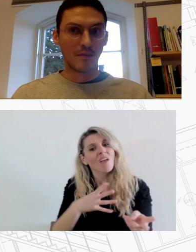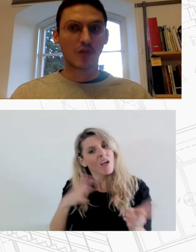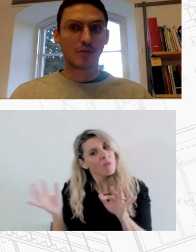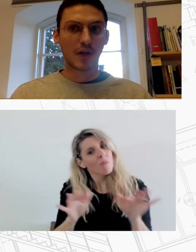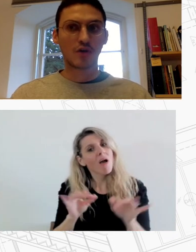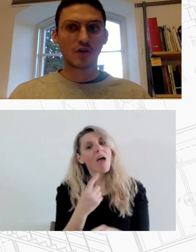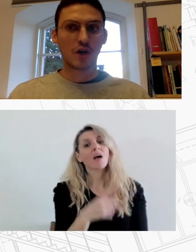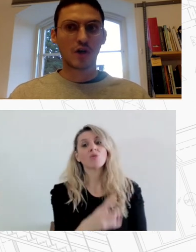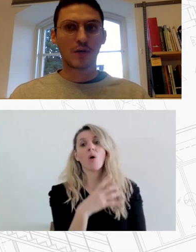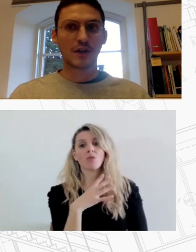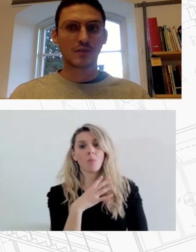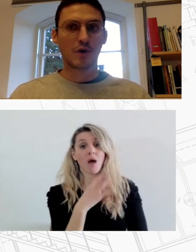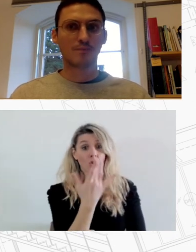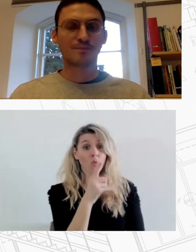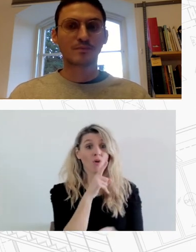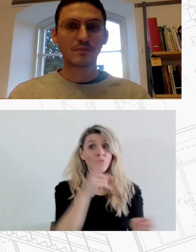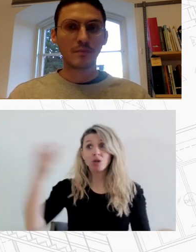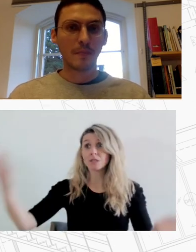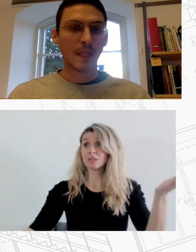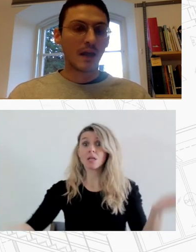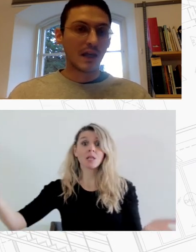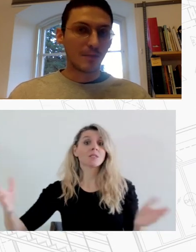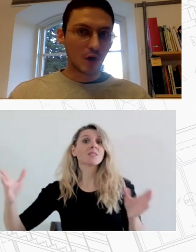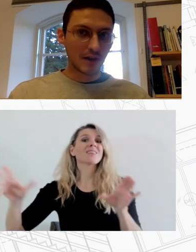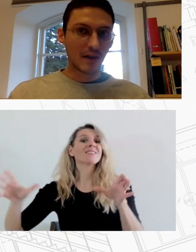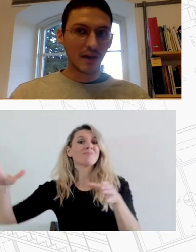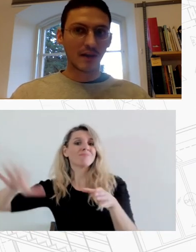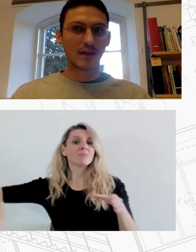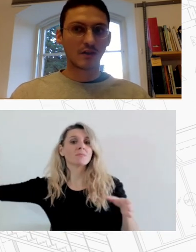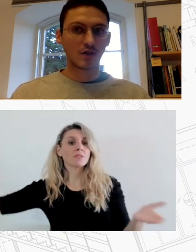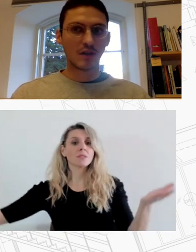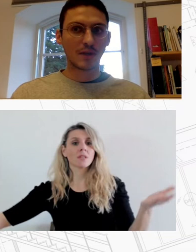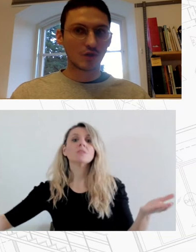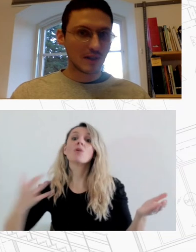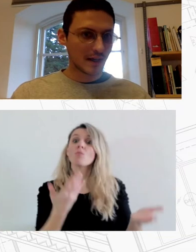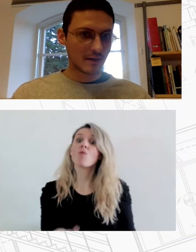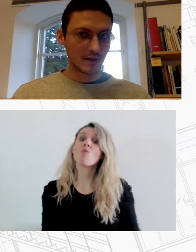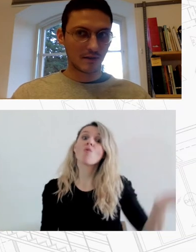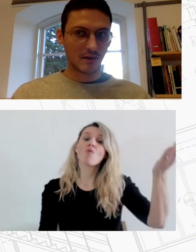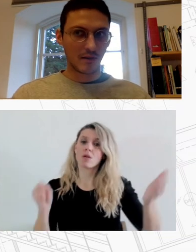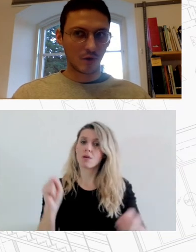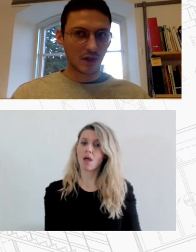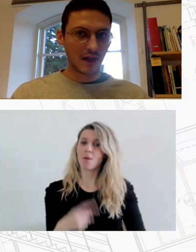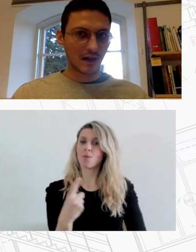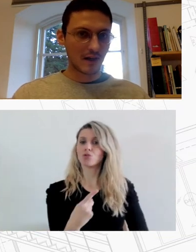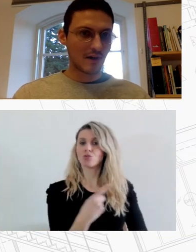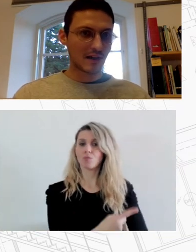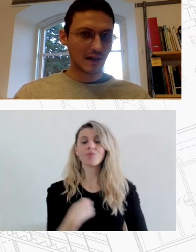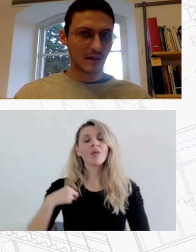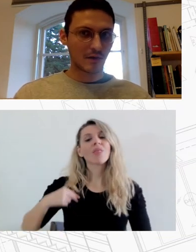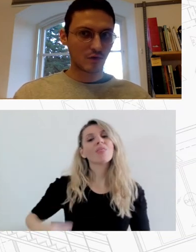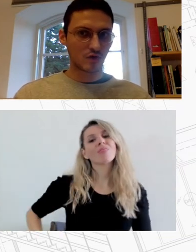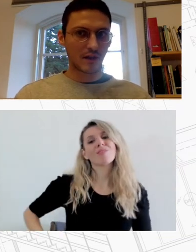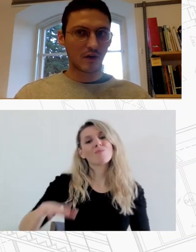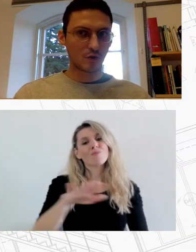με τον μικρό συνολικό πληθυσμό Η πολιτική διαχείριση του ζητήματος είναι η εξής Η Δημοτική Αρχή έβαλε